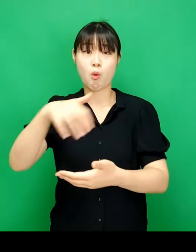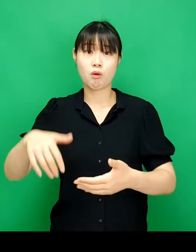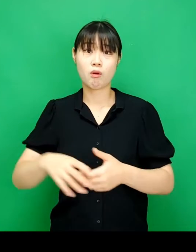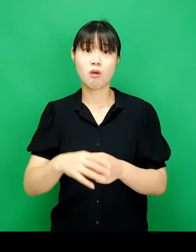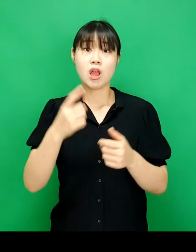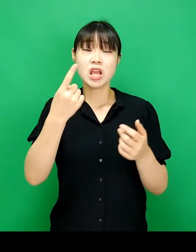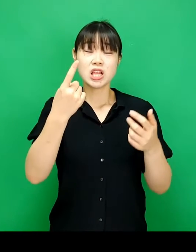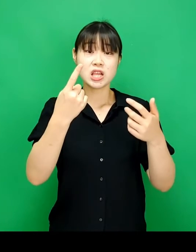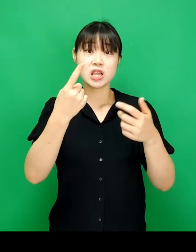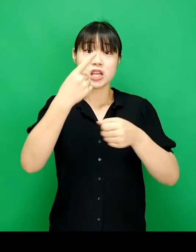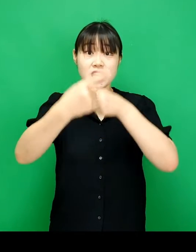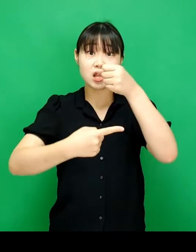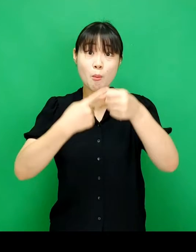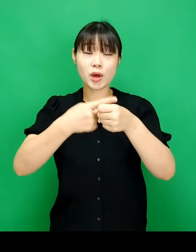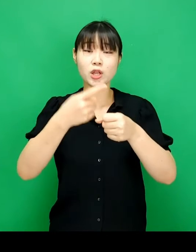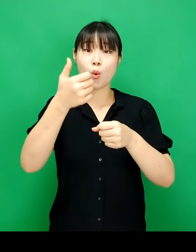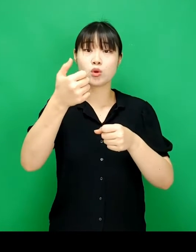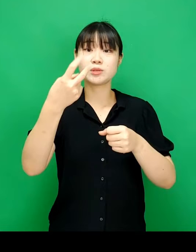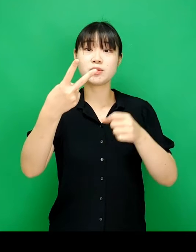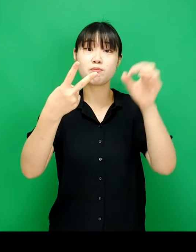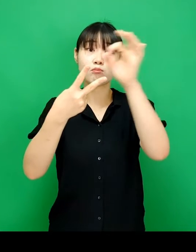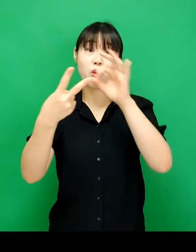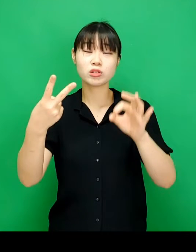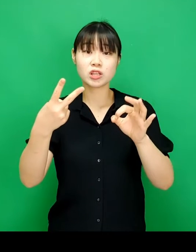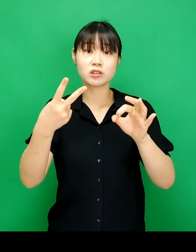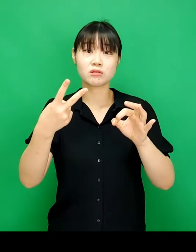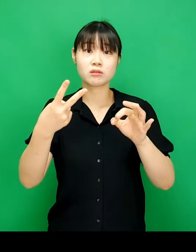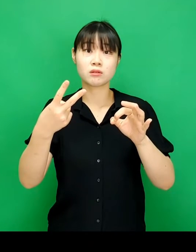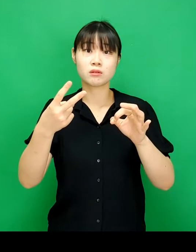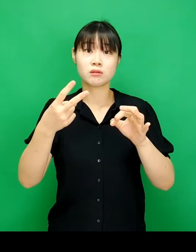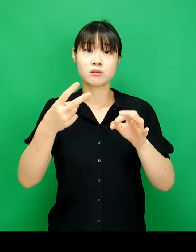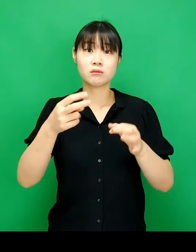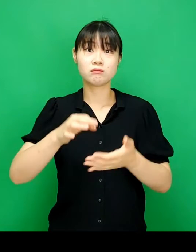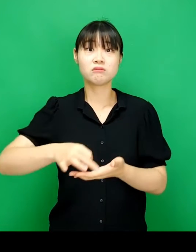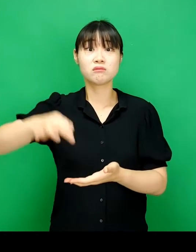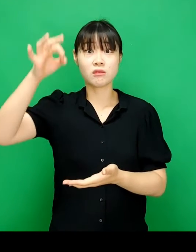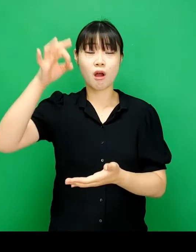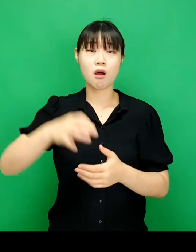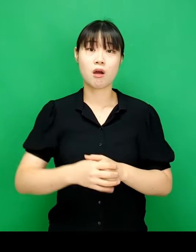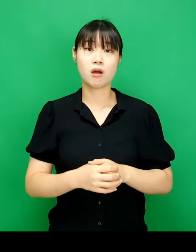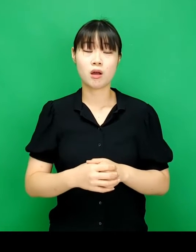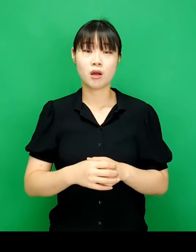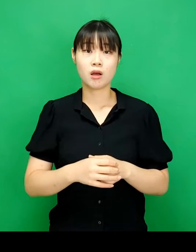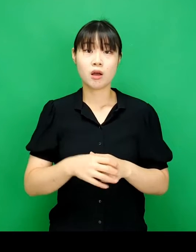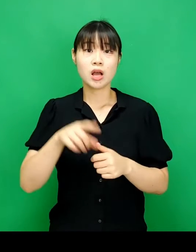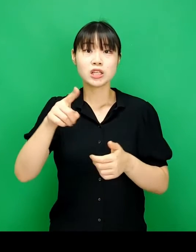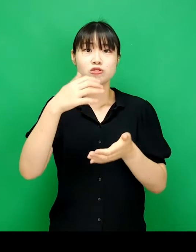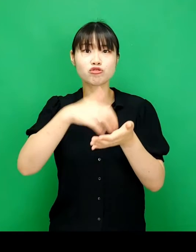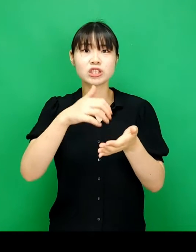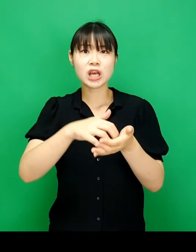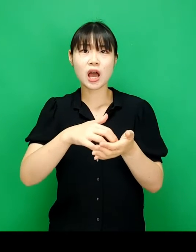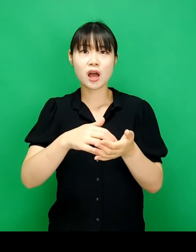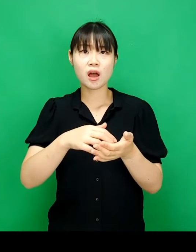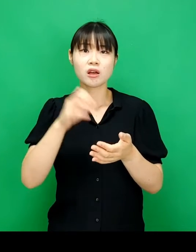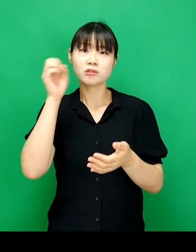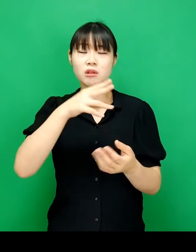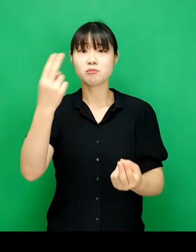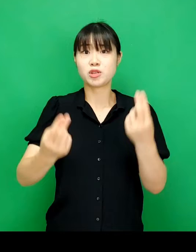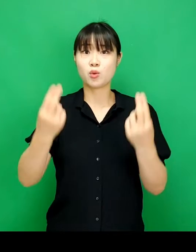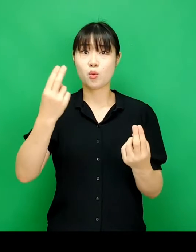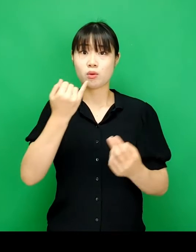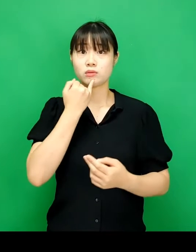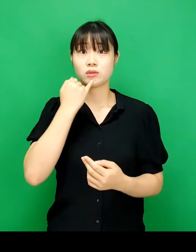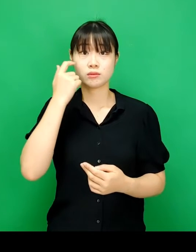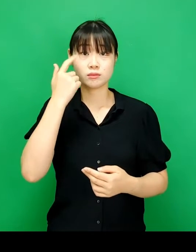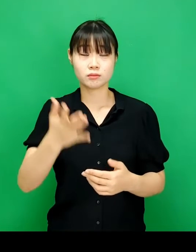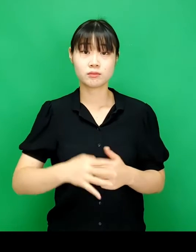1년 만에 52% 가까이 증가한 것입니다 이 숫자들을 단순